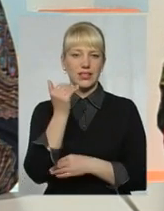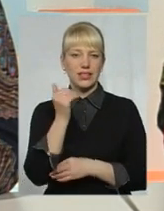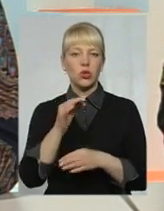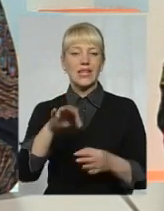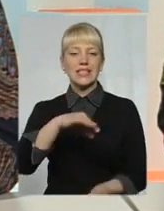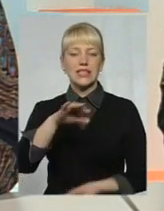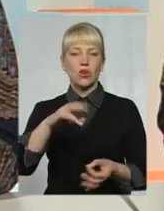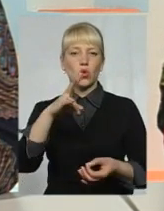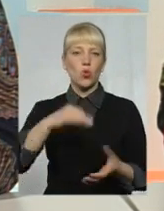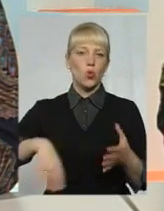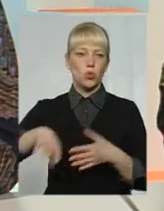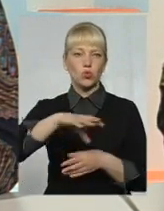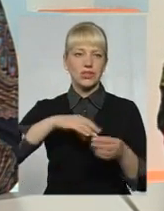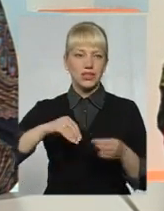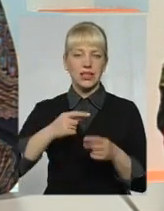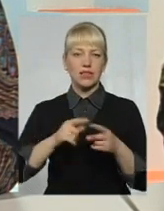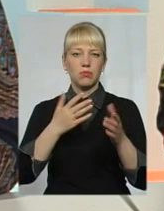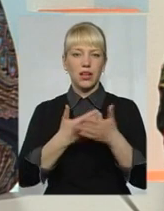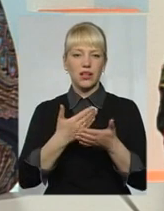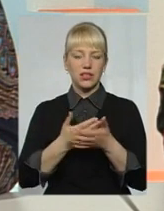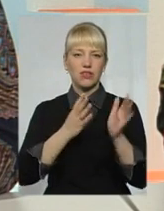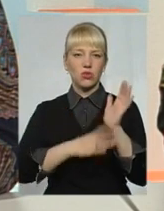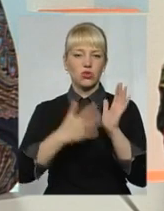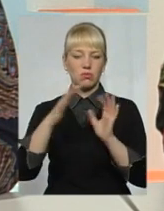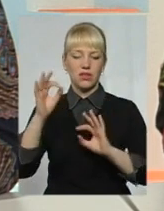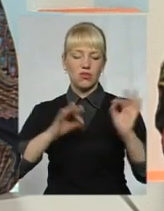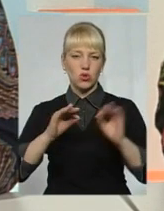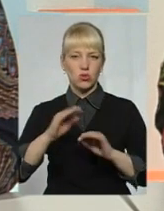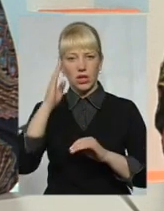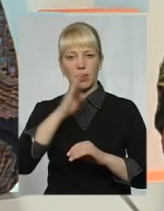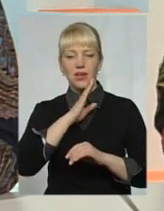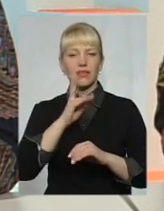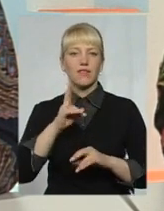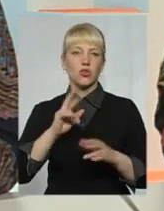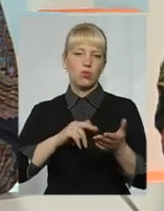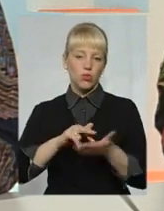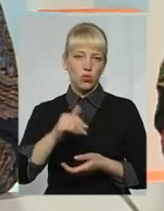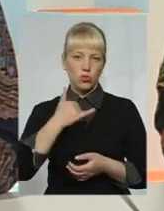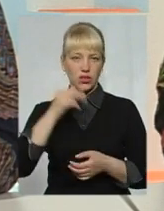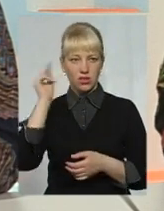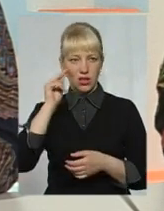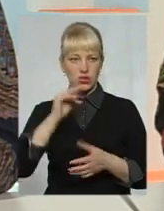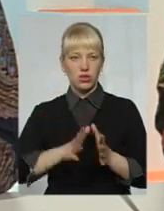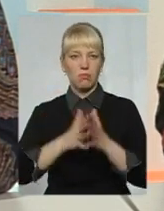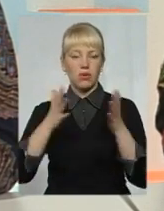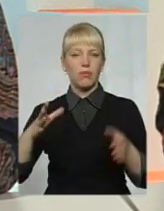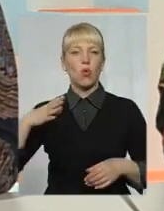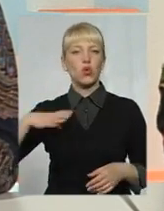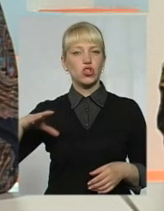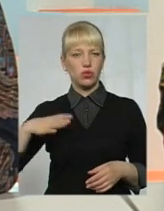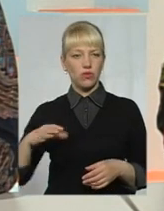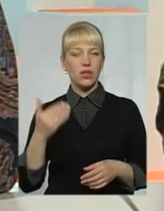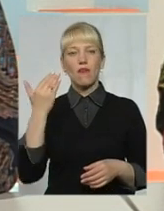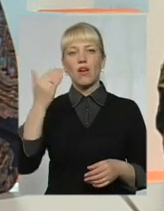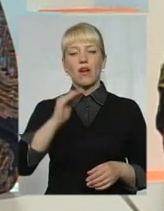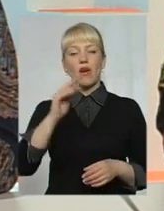у всіх, практично у 95% батьків, які приходять до нас на навчання, перебільшені очікування. Вони